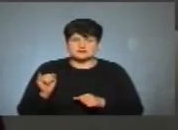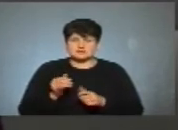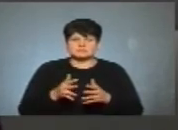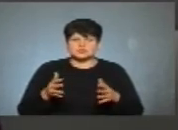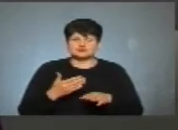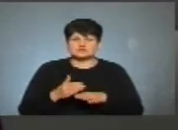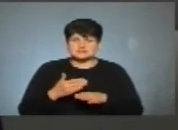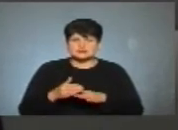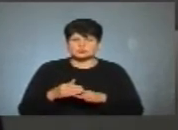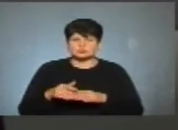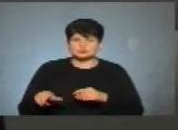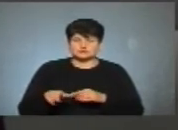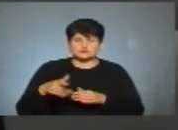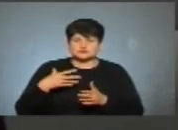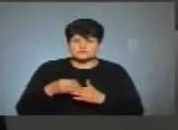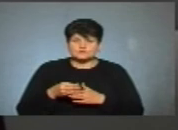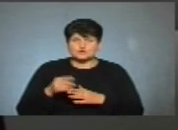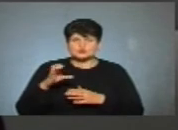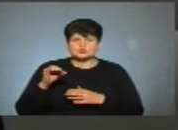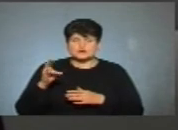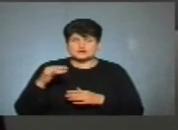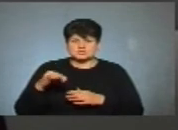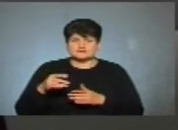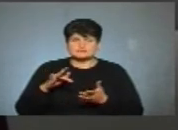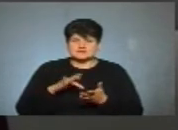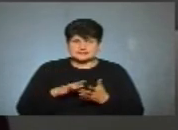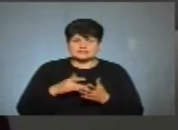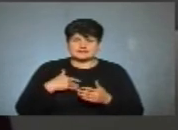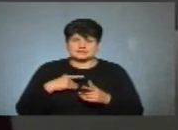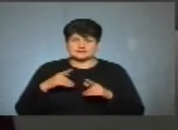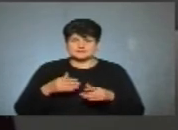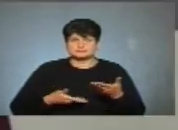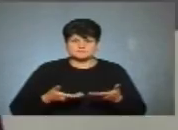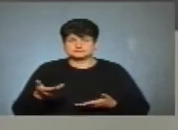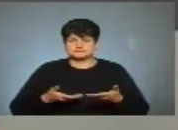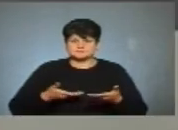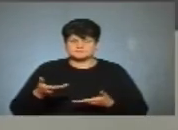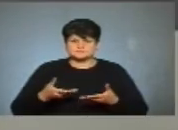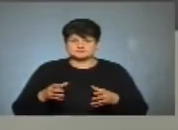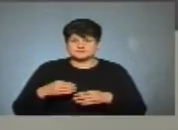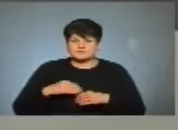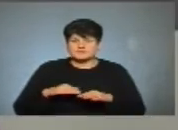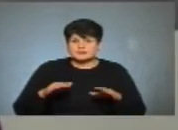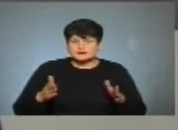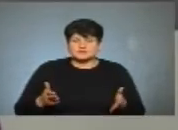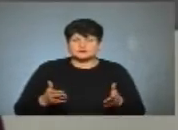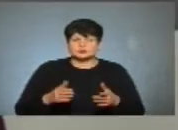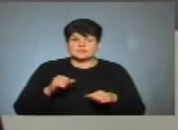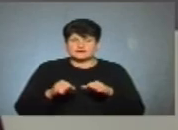більшу частину шляху з свого сонячного масиву до центру я долаю зазвичай пішки, якщо їду з дітьми. Тому мене цікавить